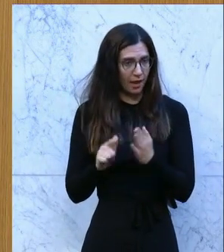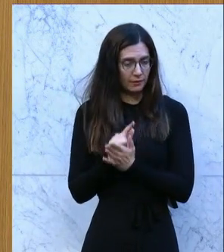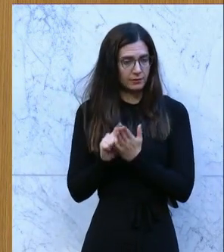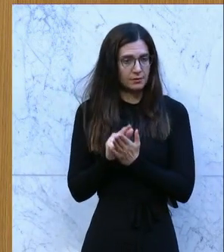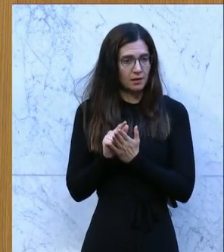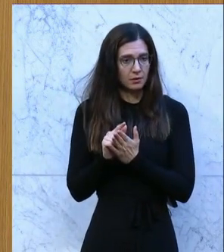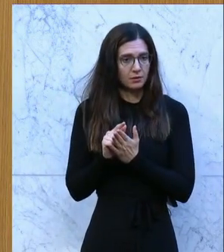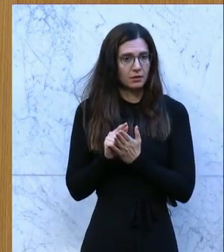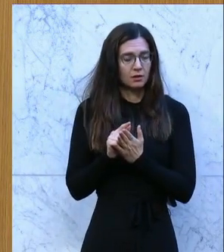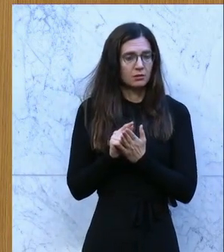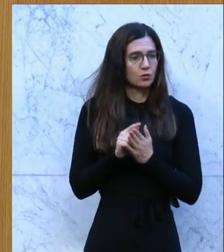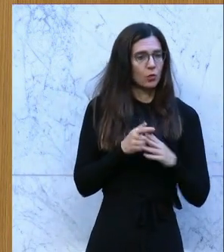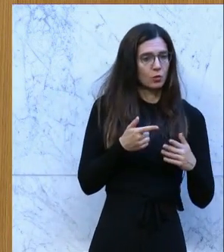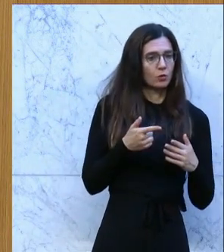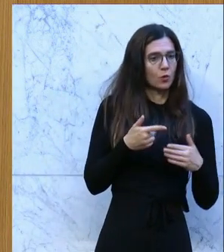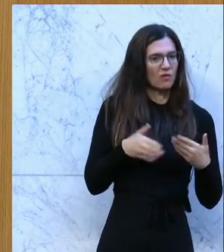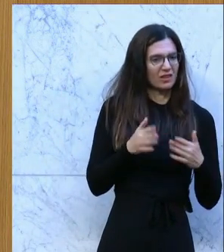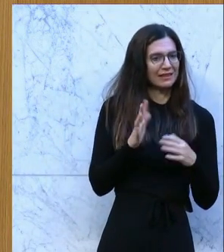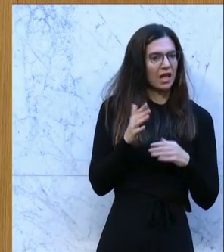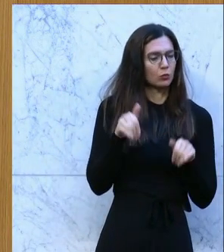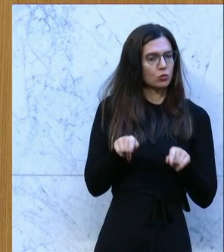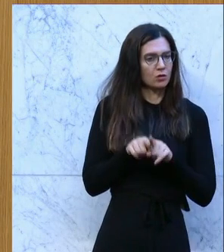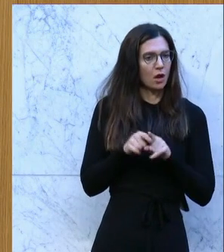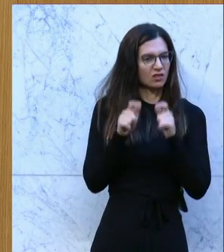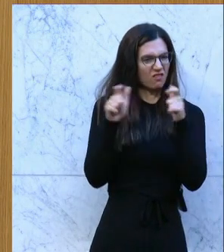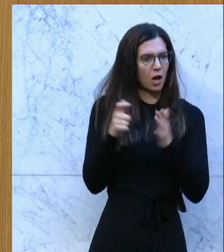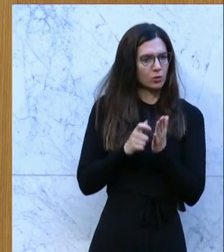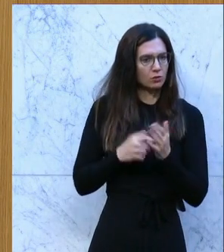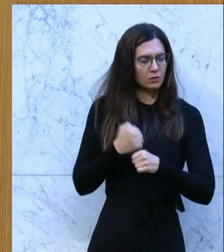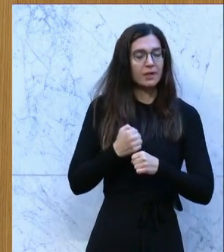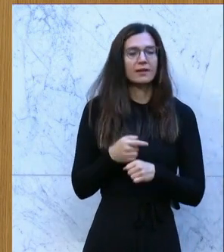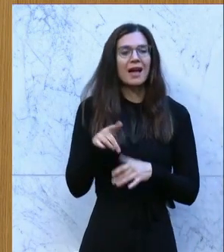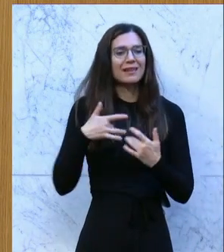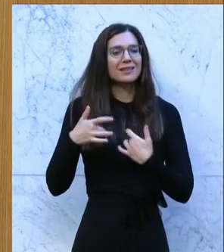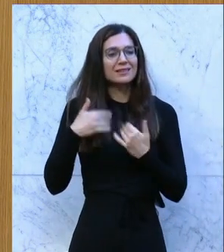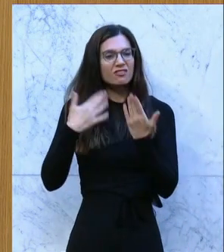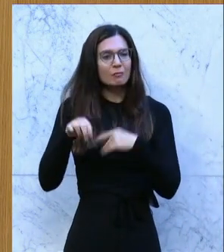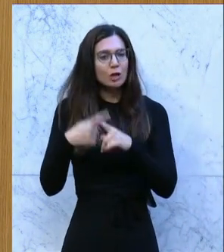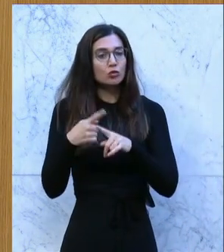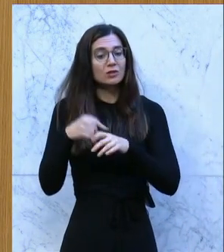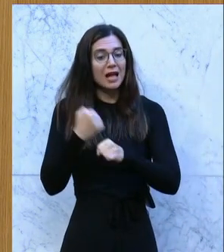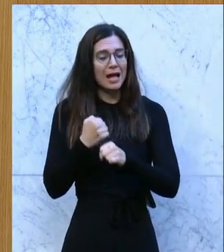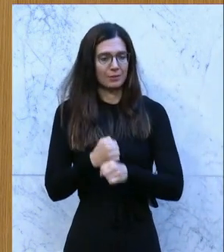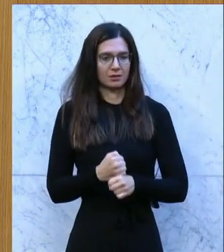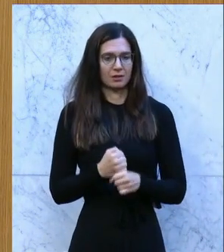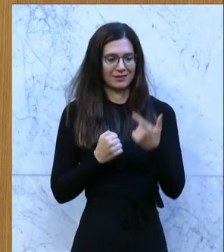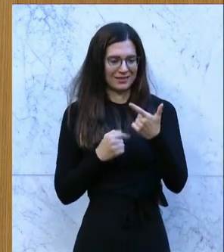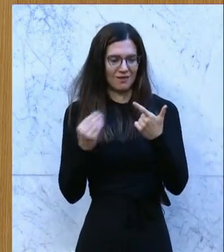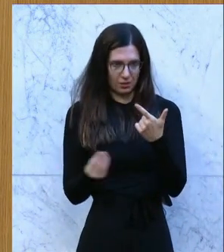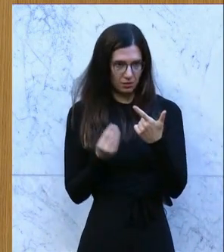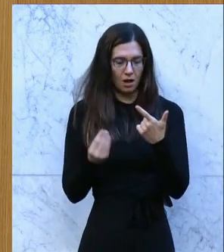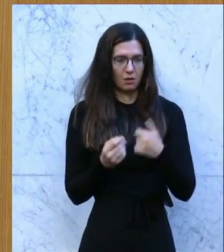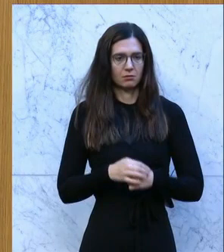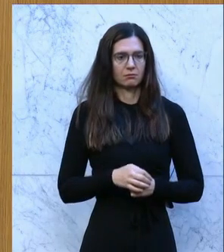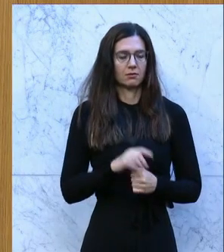zum Teil von der öffentlichen Hand geschaffen werden, aber die das können, dass es für die attraktiv ist, auch mehr Stunden zu arbeiten. Und ich glaube, da gibt es zwei Dinge. Auf der einen Seite